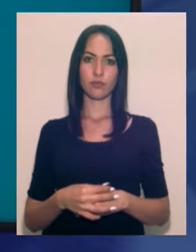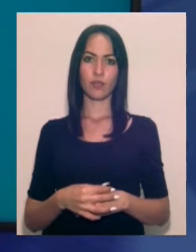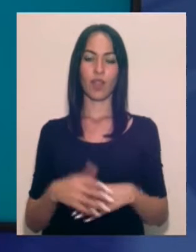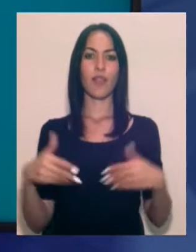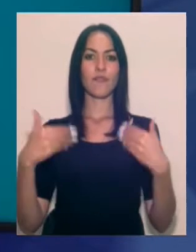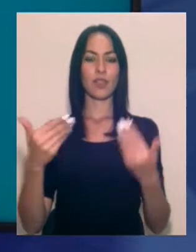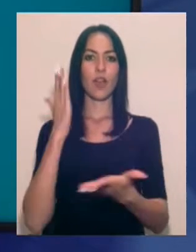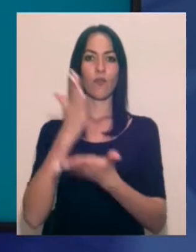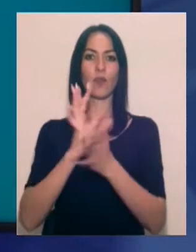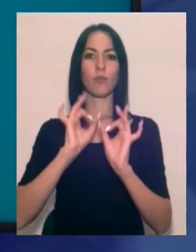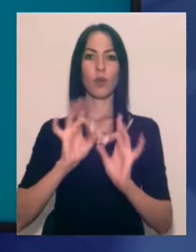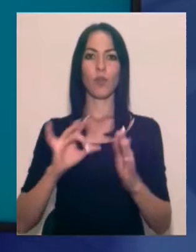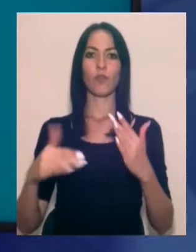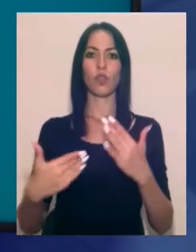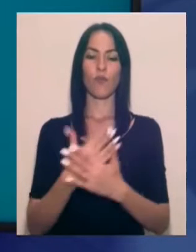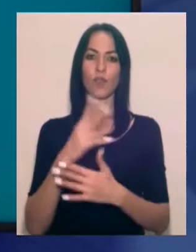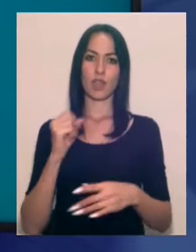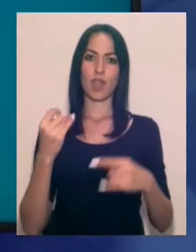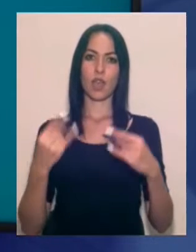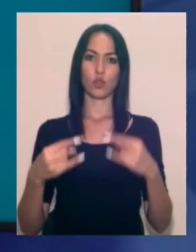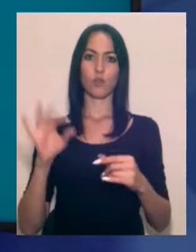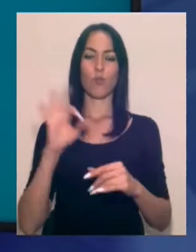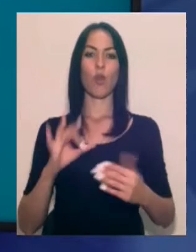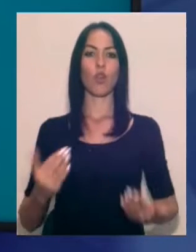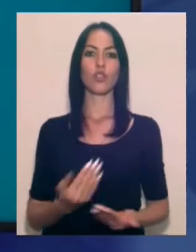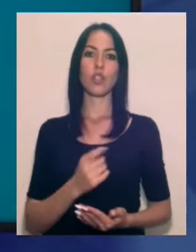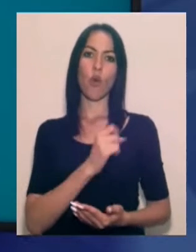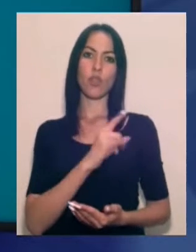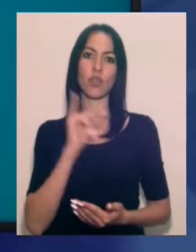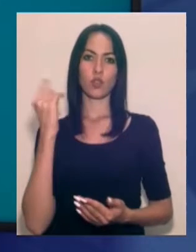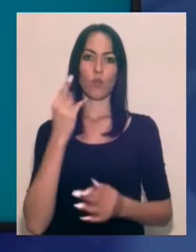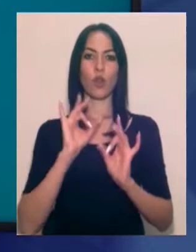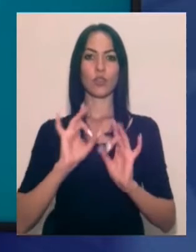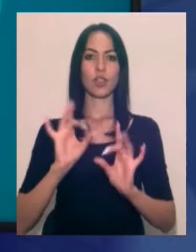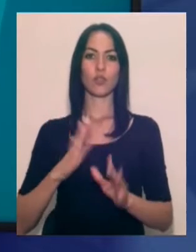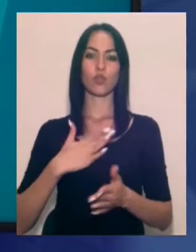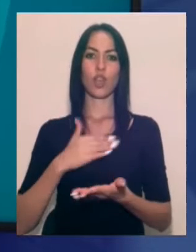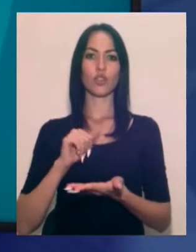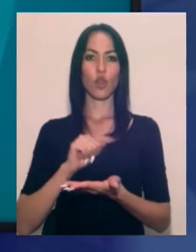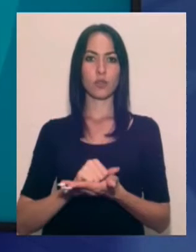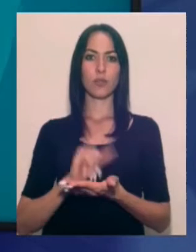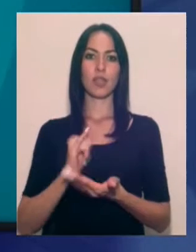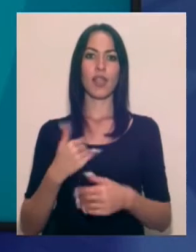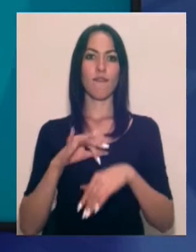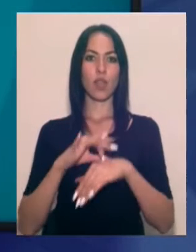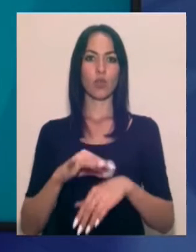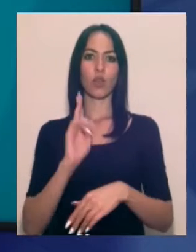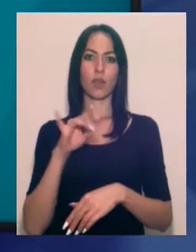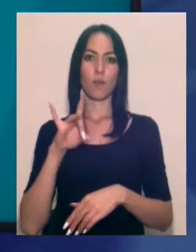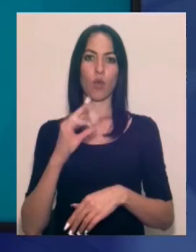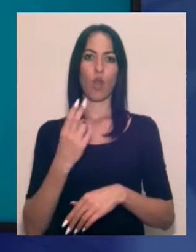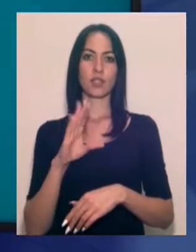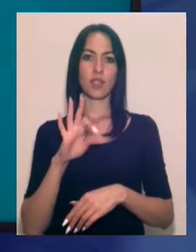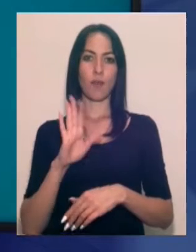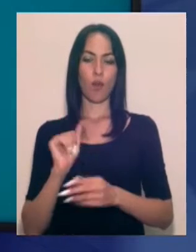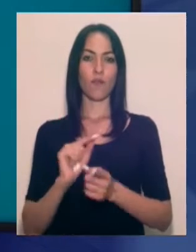Вітаю в прямому ефірі новини на Суспільному. Про жиця Одеса та області розкажуть наші кореспонденти та я ведуча Ксенія Процепова.